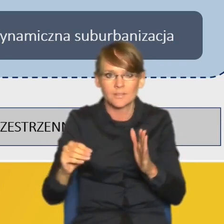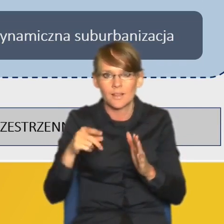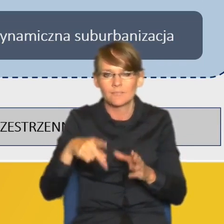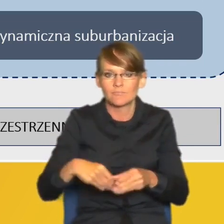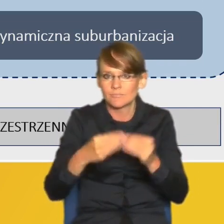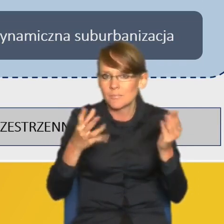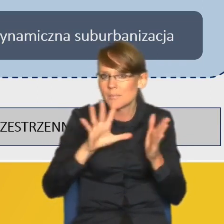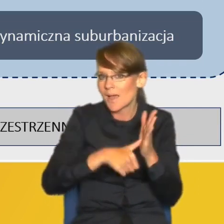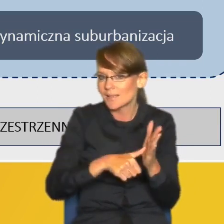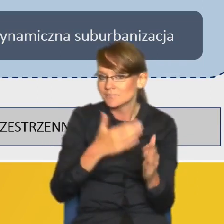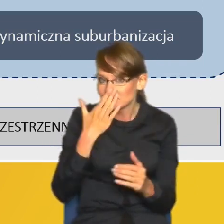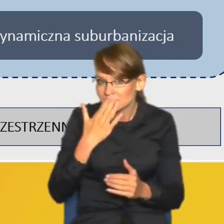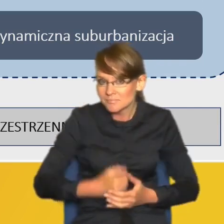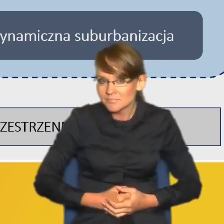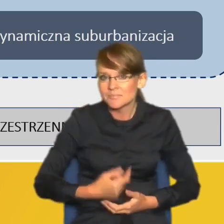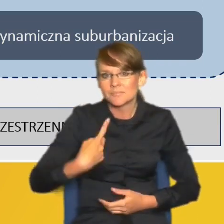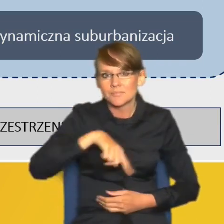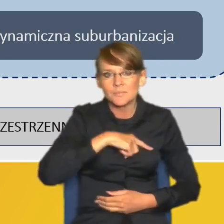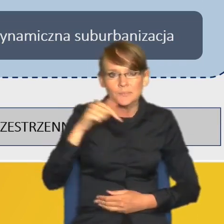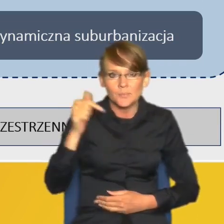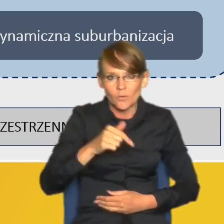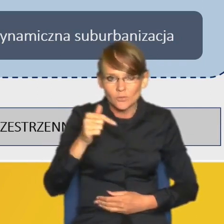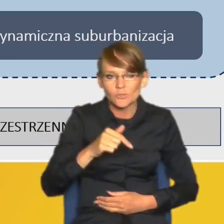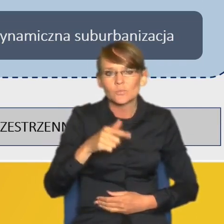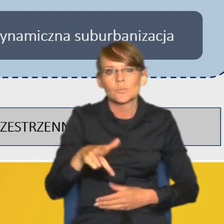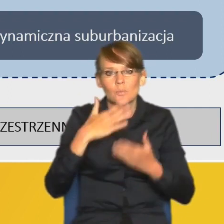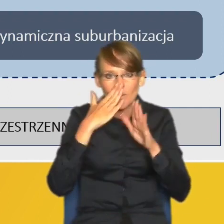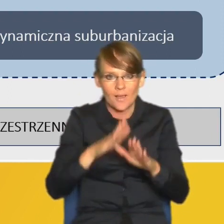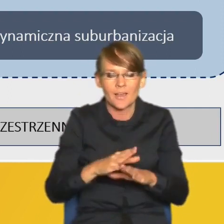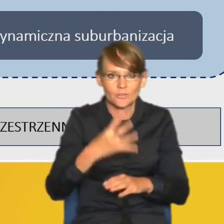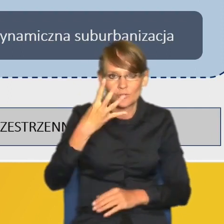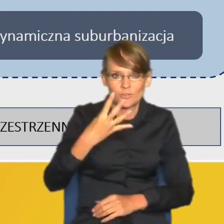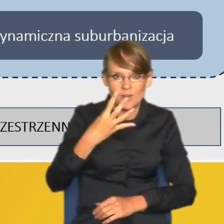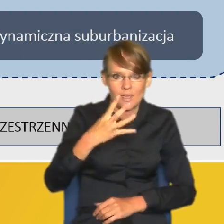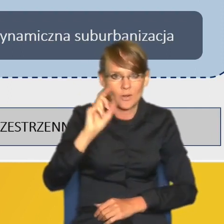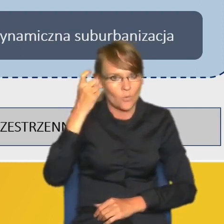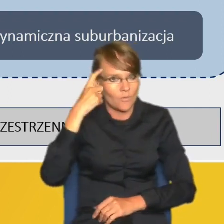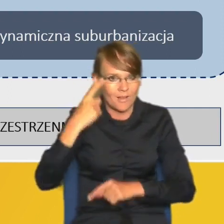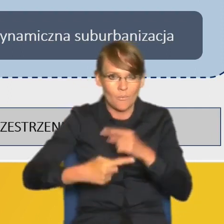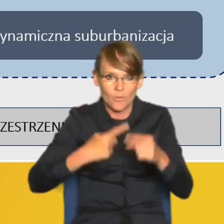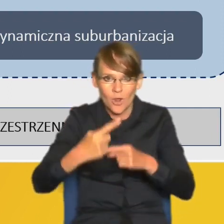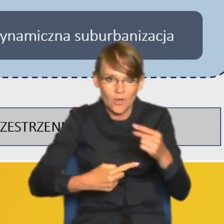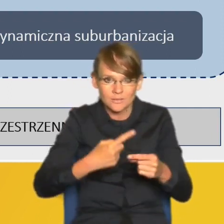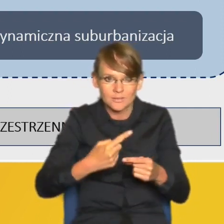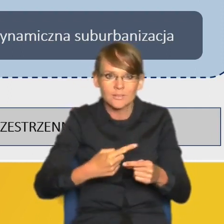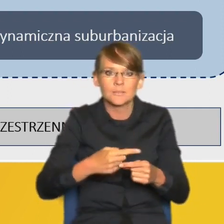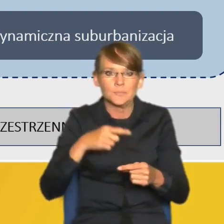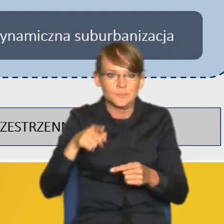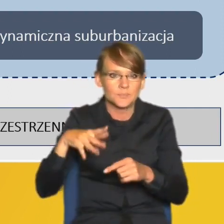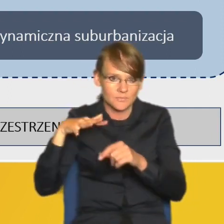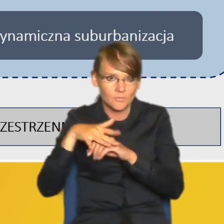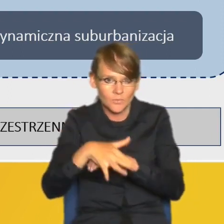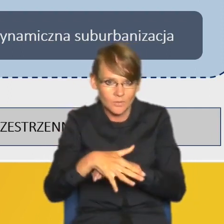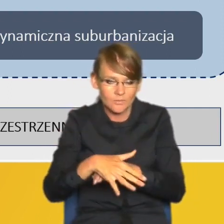Polsce, powinniśmy zwrócić uwagę na cztery istotne zjawiska, procesy geodeterminującego,